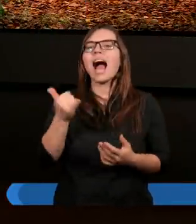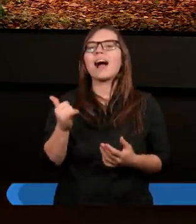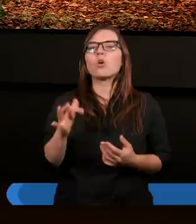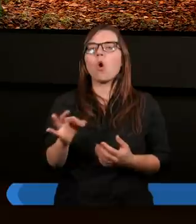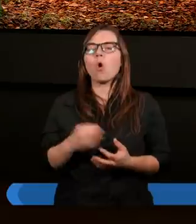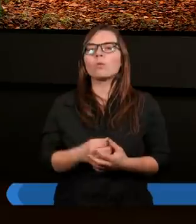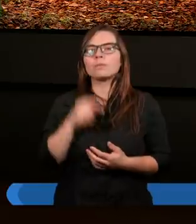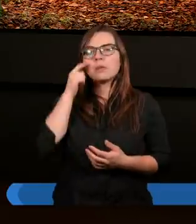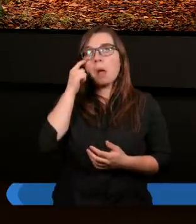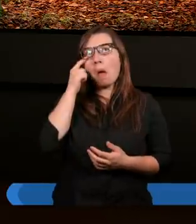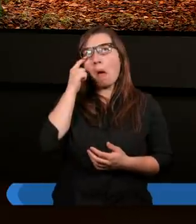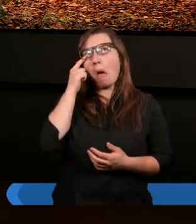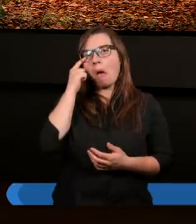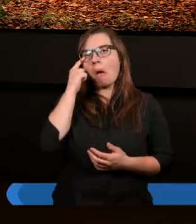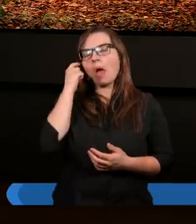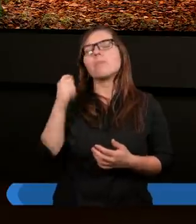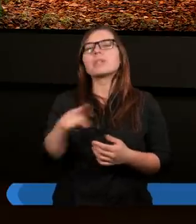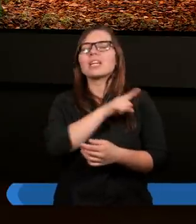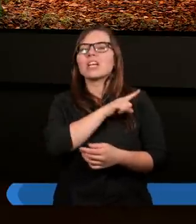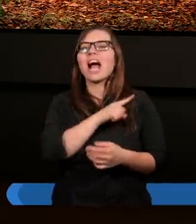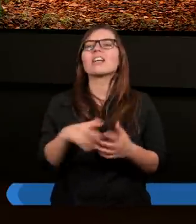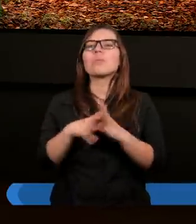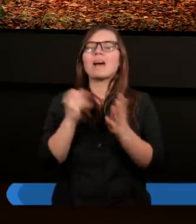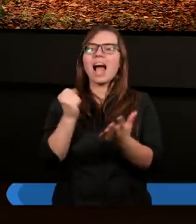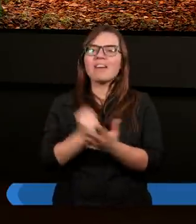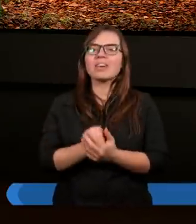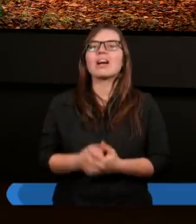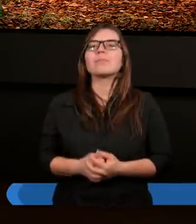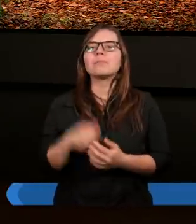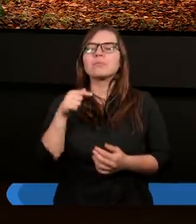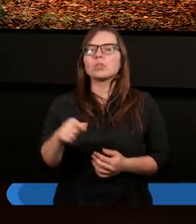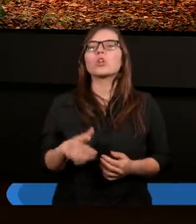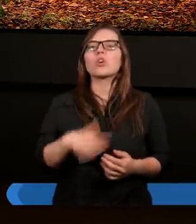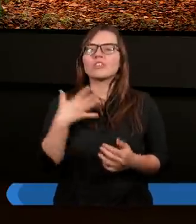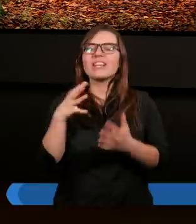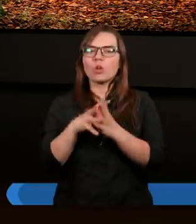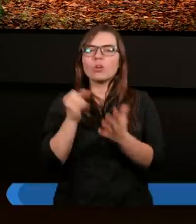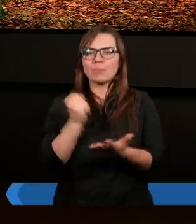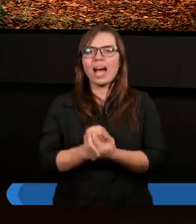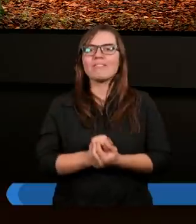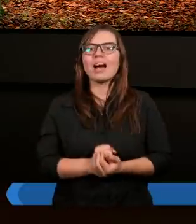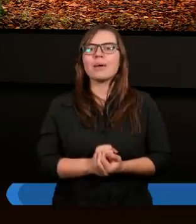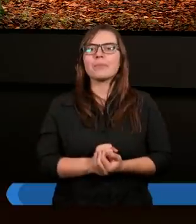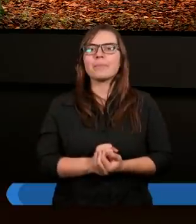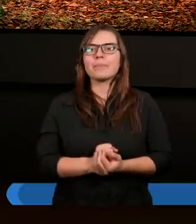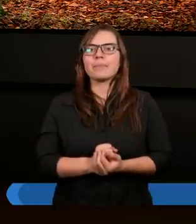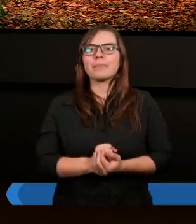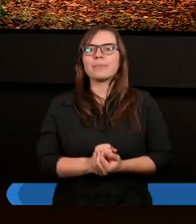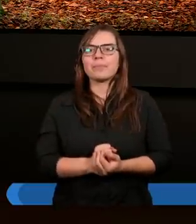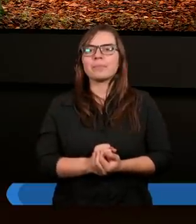przestrzeganie prawa. Czyli przestrzeganie prawa to jest byciem pod prawem. Natomiast